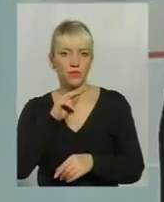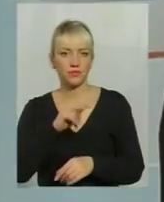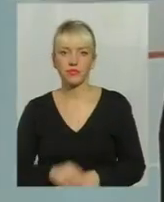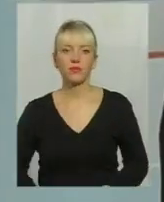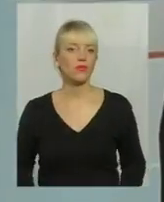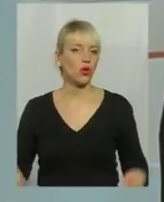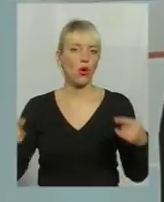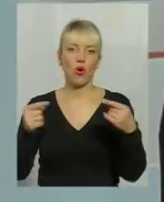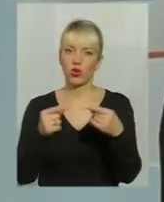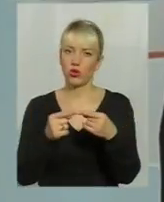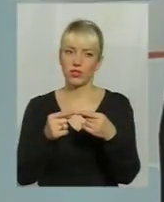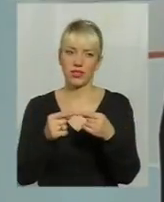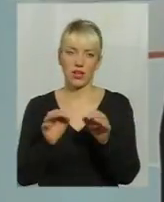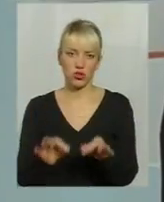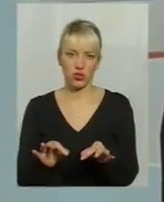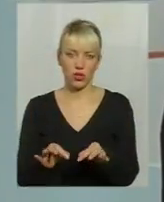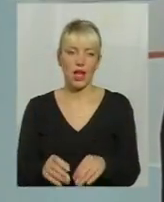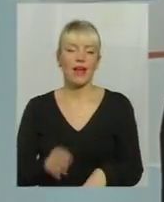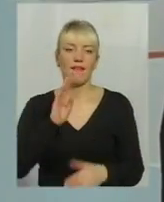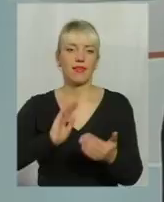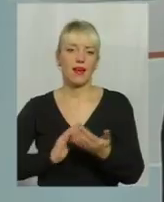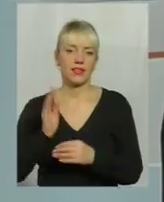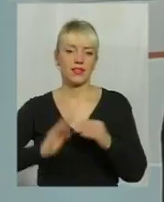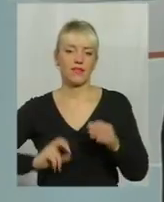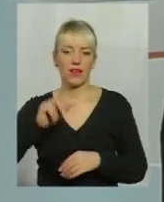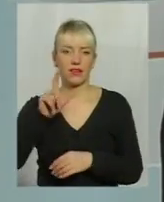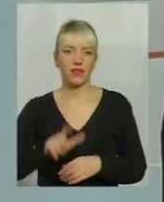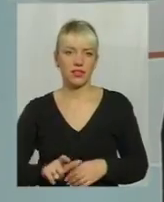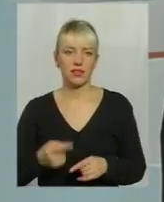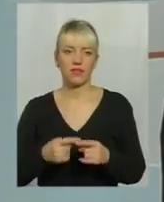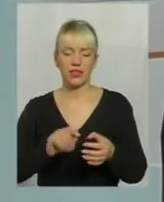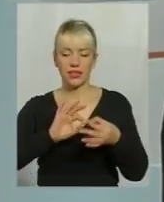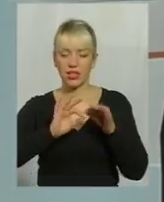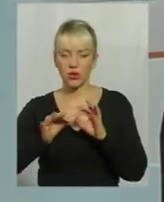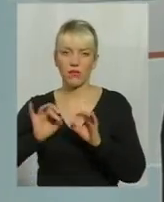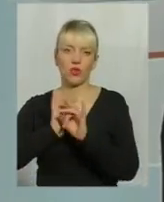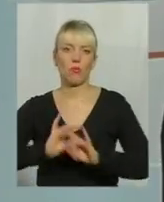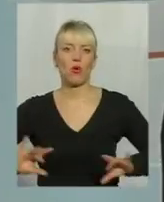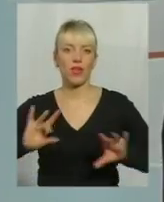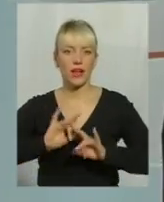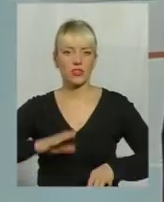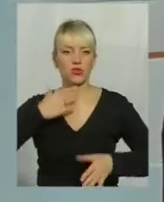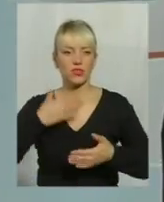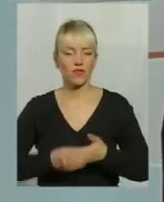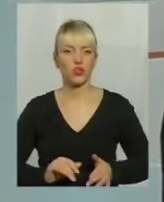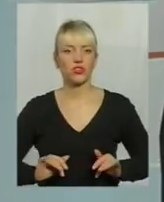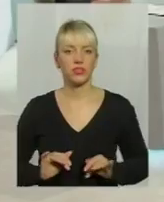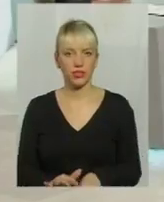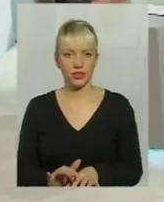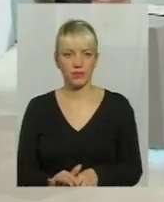Однозначно, якісний фахівець, він досить деталізовано пояснює свої дії.